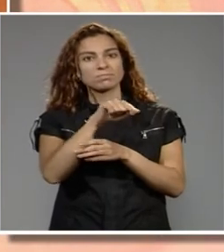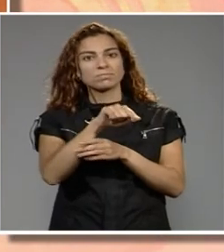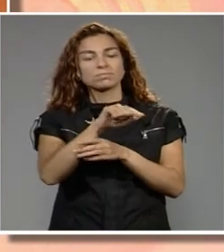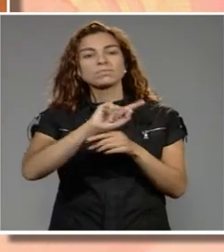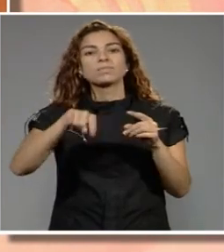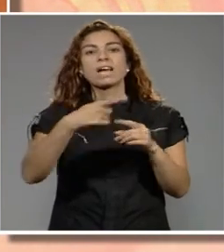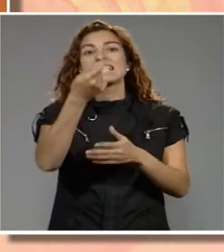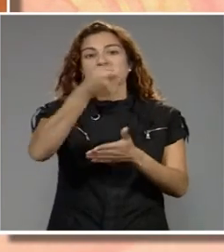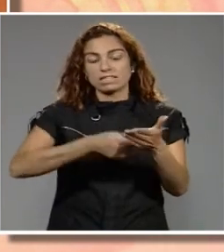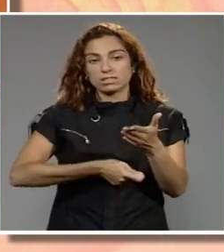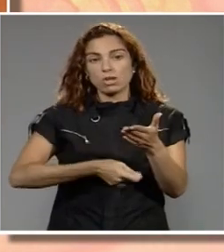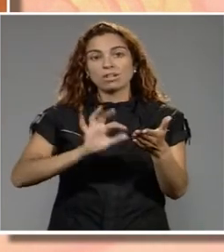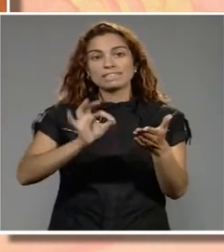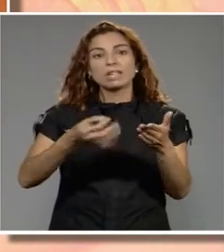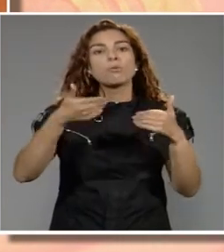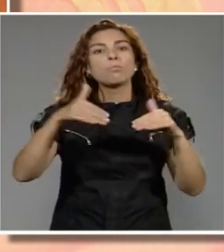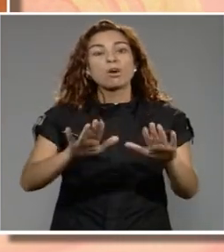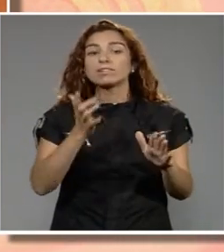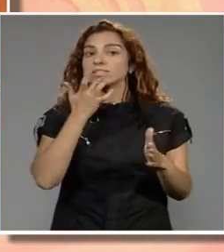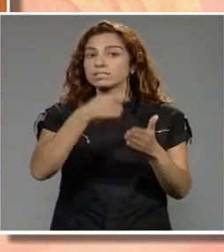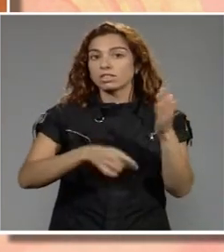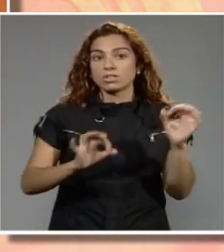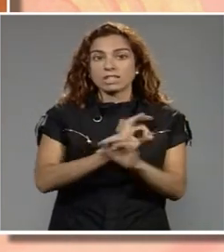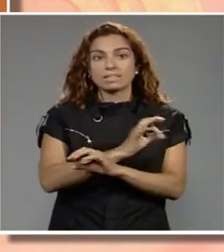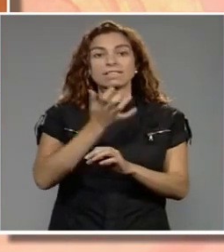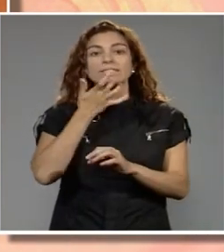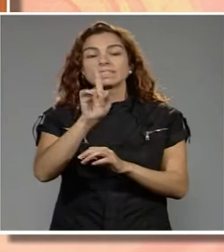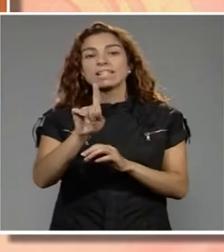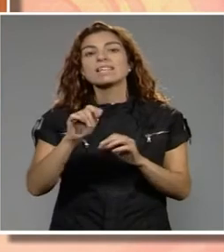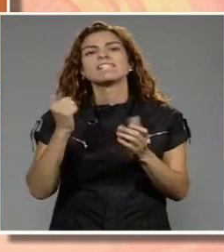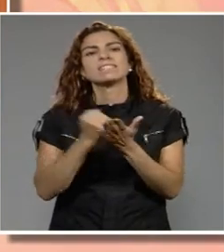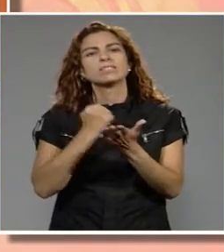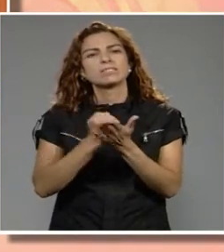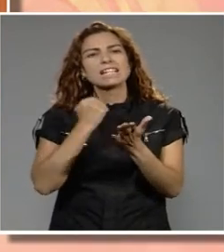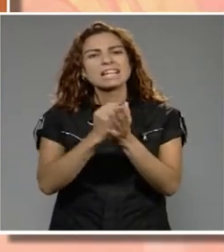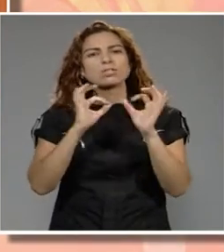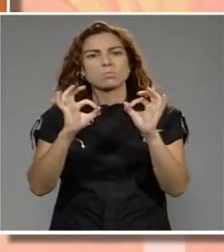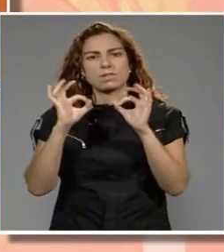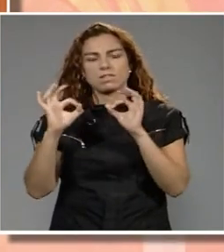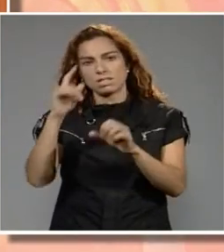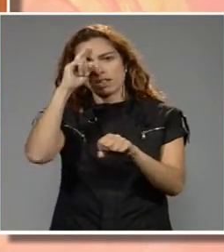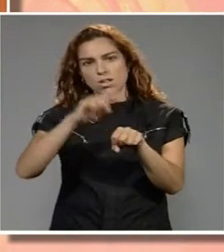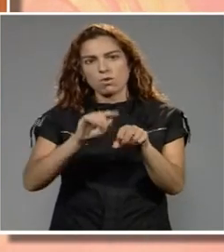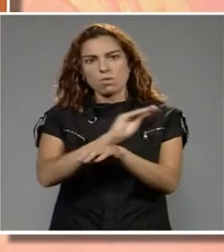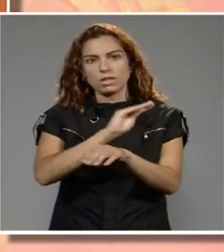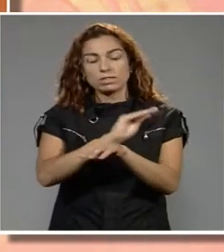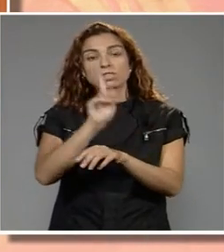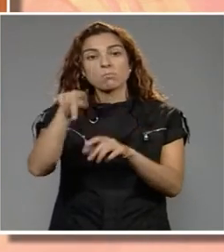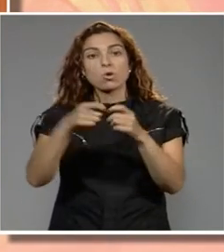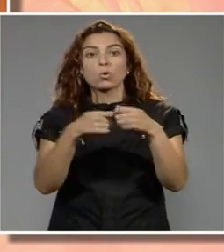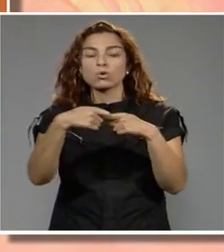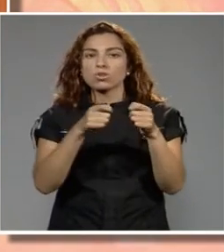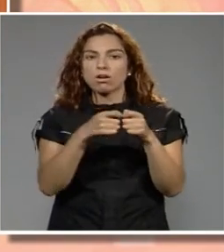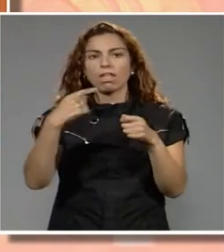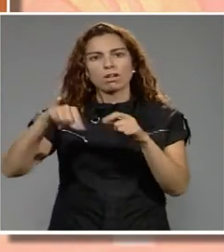sense efecte la sanció corresponent si segueix unes sessions psicoeducatives sobre el risc de consumir aquestes substàncies. El Consorci d'Acció